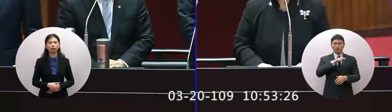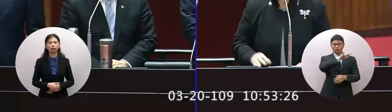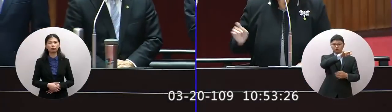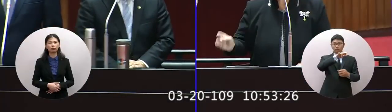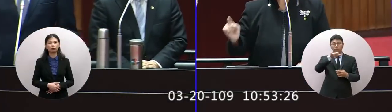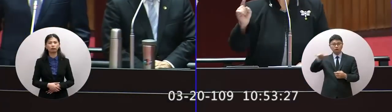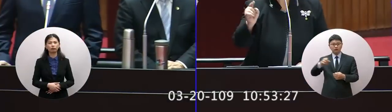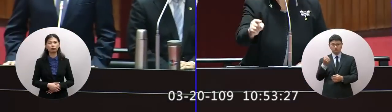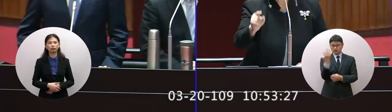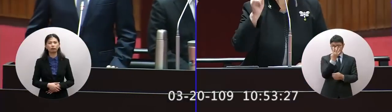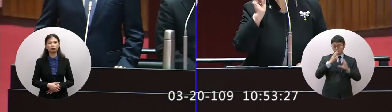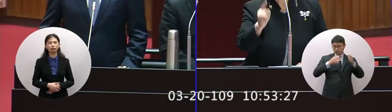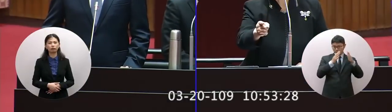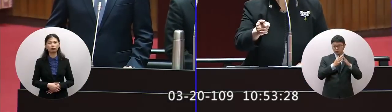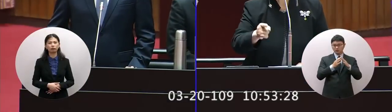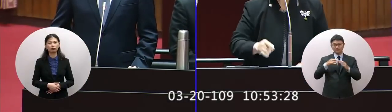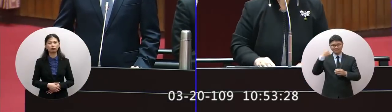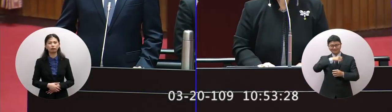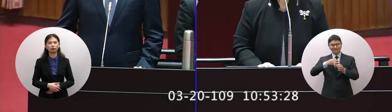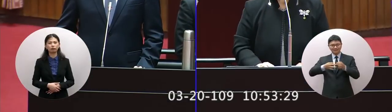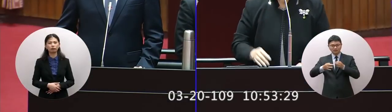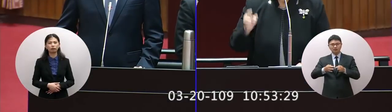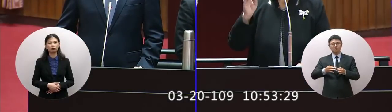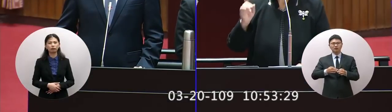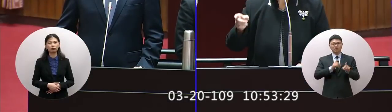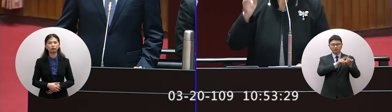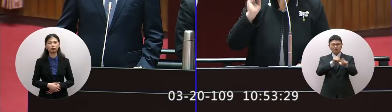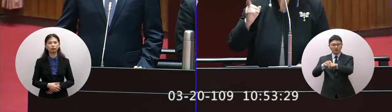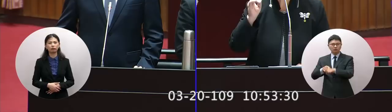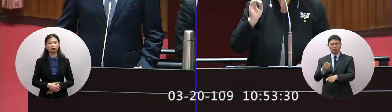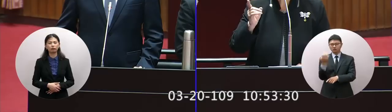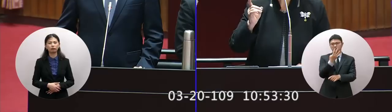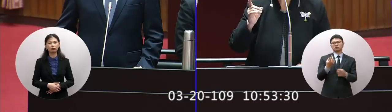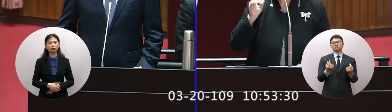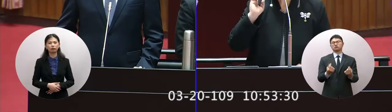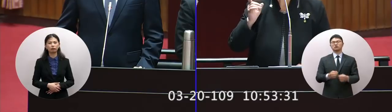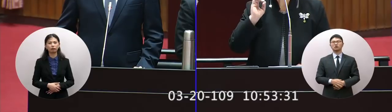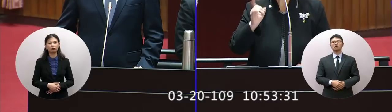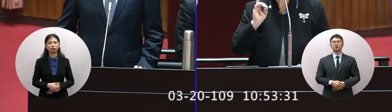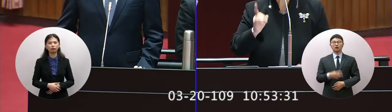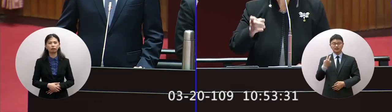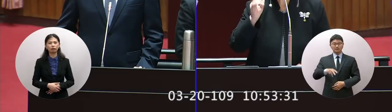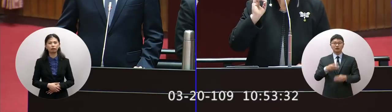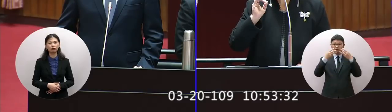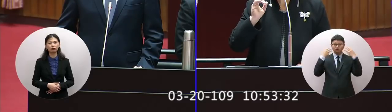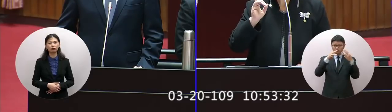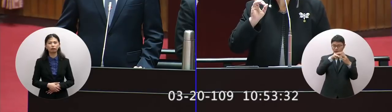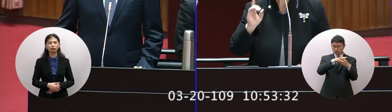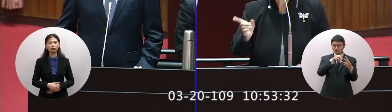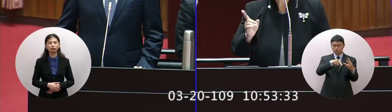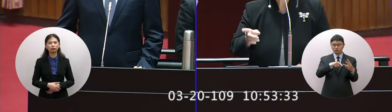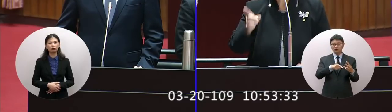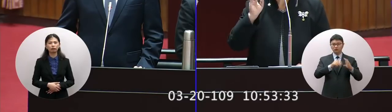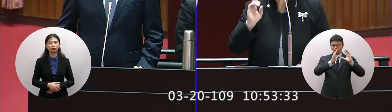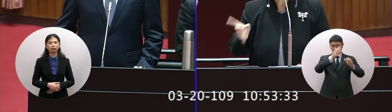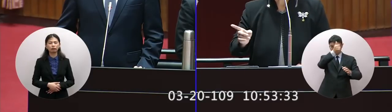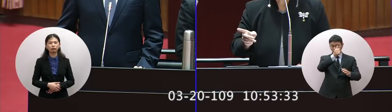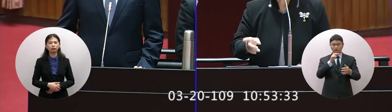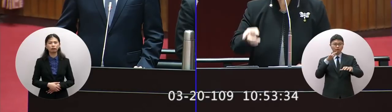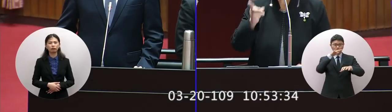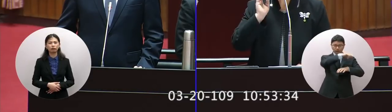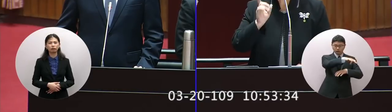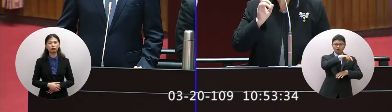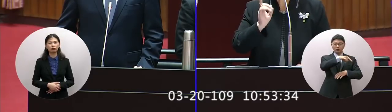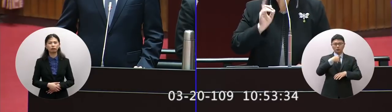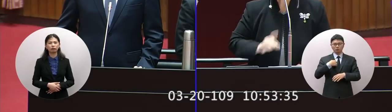國家都拚在頭前去接總統甚至非洲非洲我們總統去非洲我們也